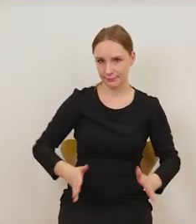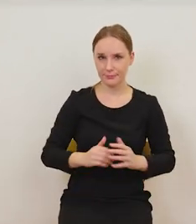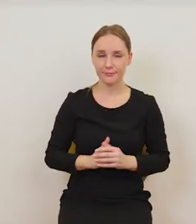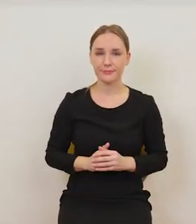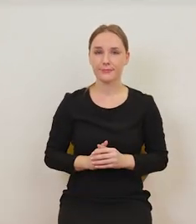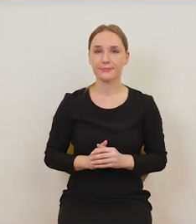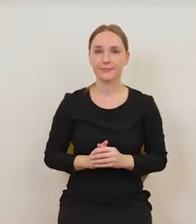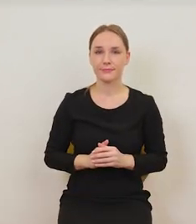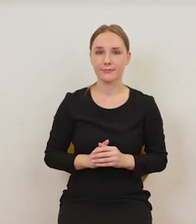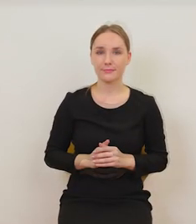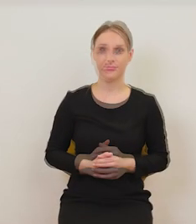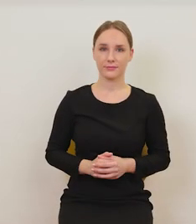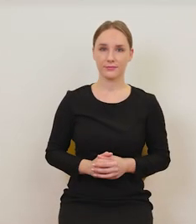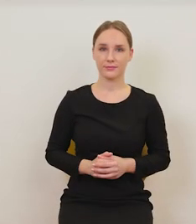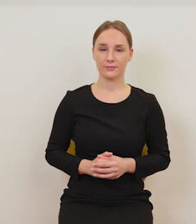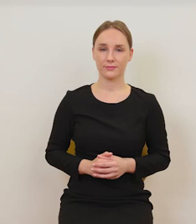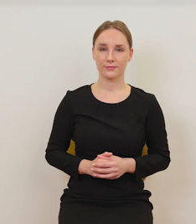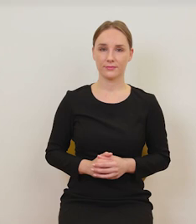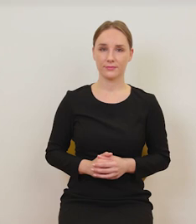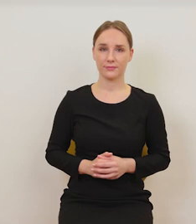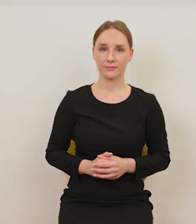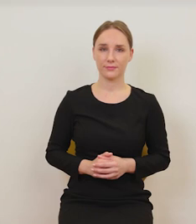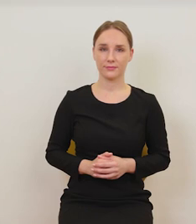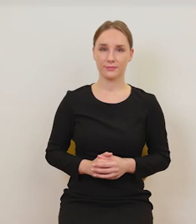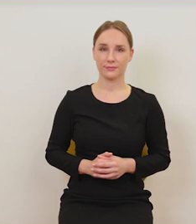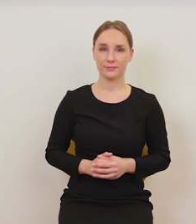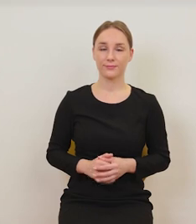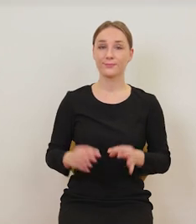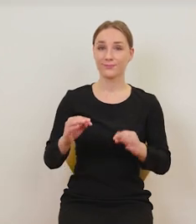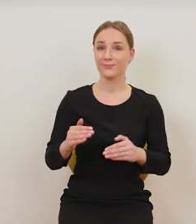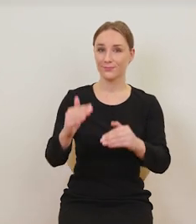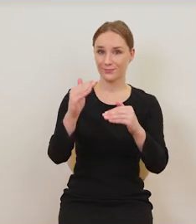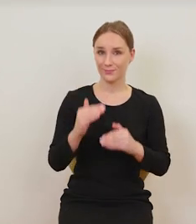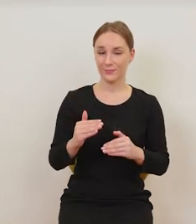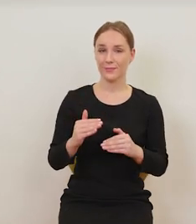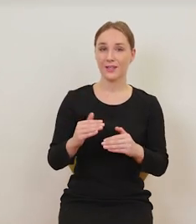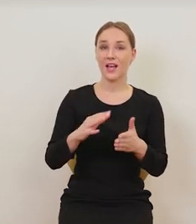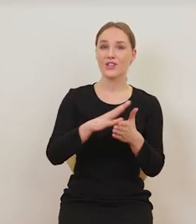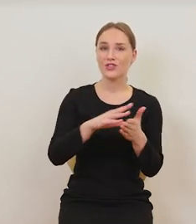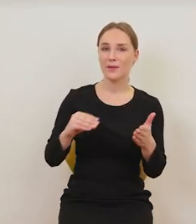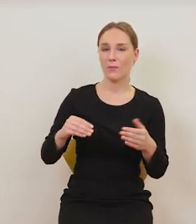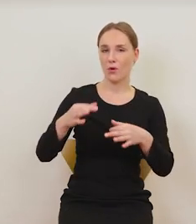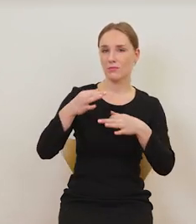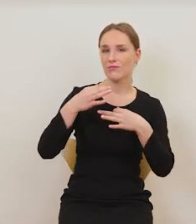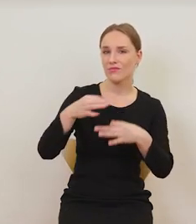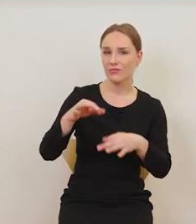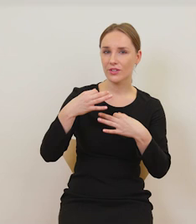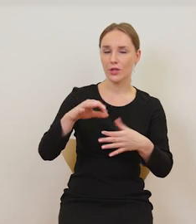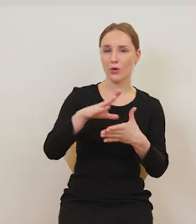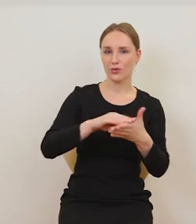potomstwo. I dochodzimy do symbolu wina, symbolu płodności,